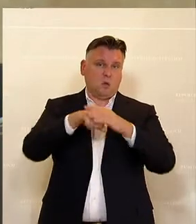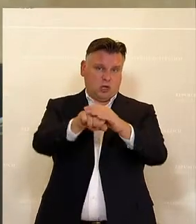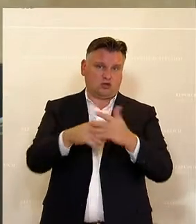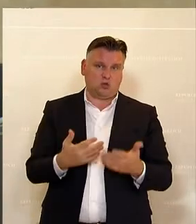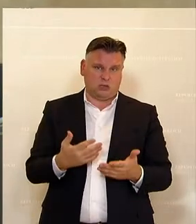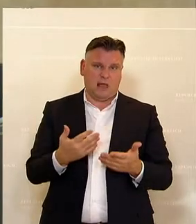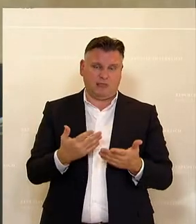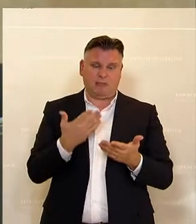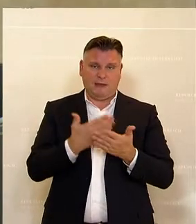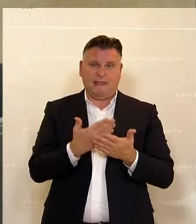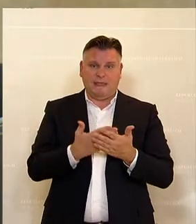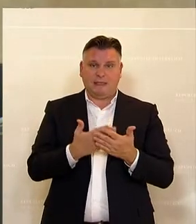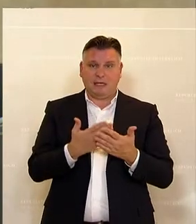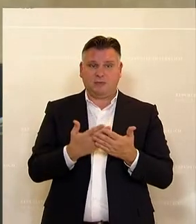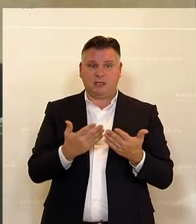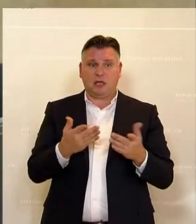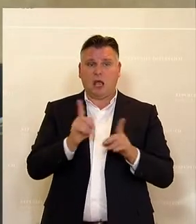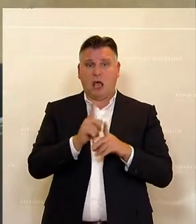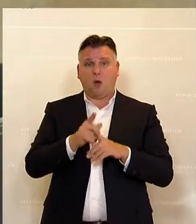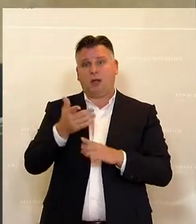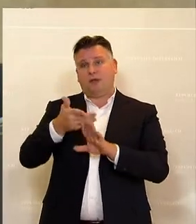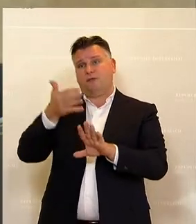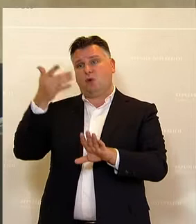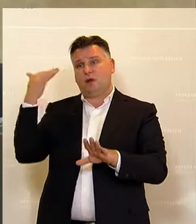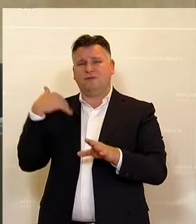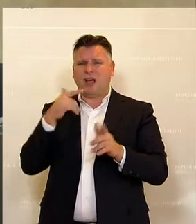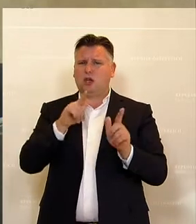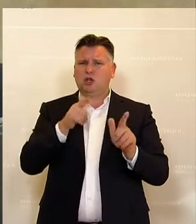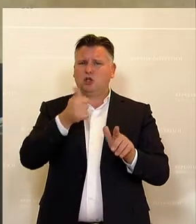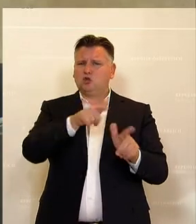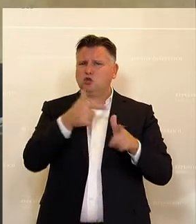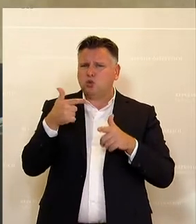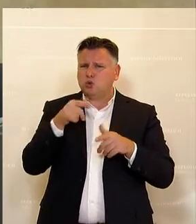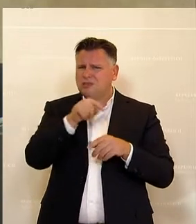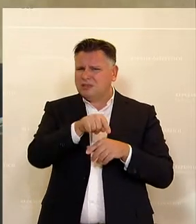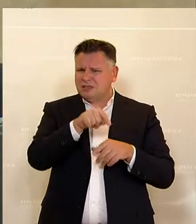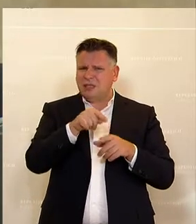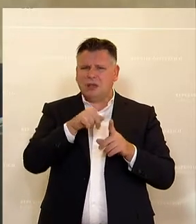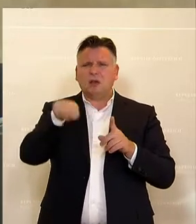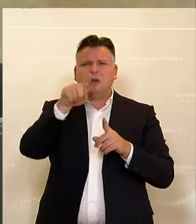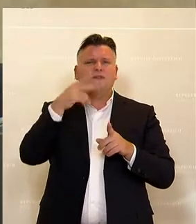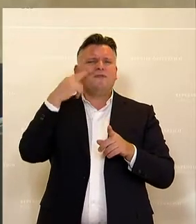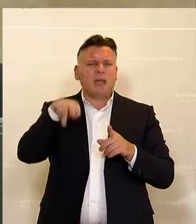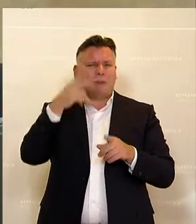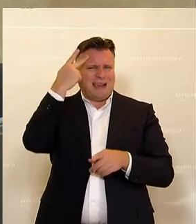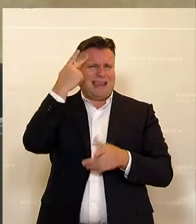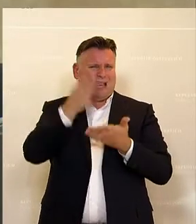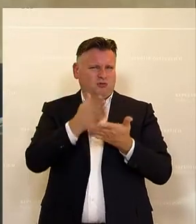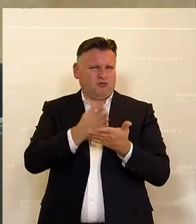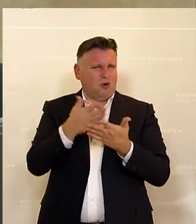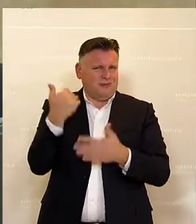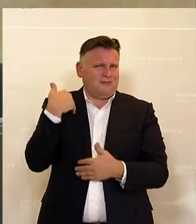Zuschussinstrumente, die sich auch in der Vergangenheit bewährt haben und mit denen die Unternehmen ja auch schon vertraut sind. Das ist ja auch so eine